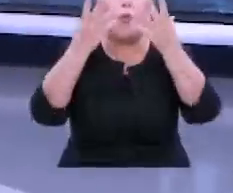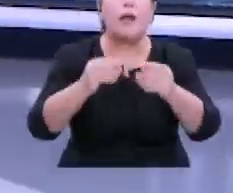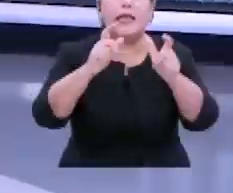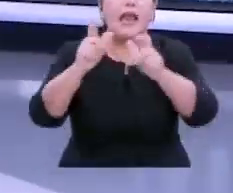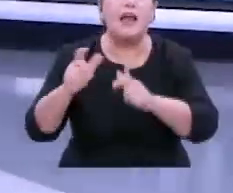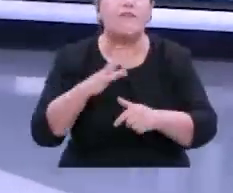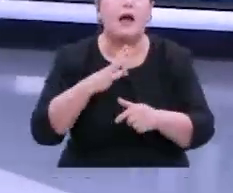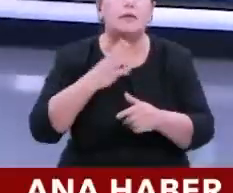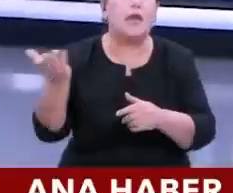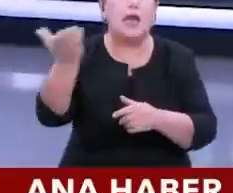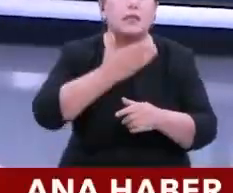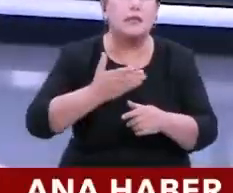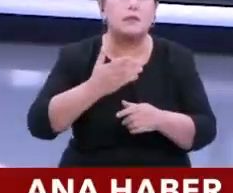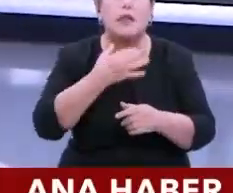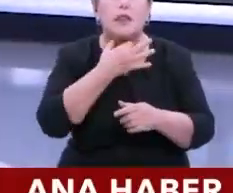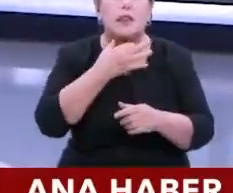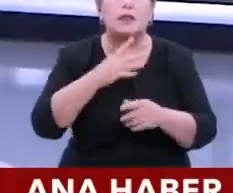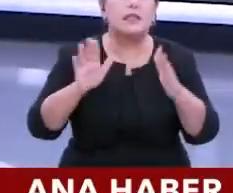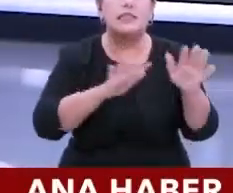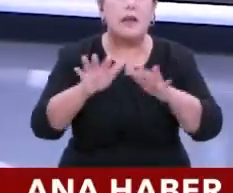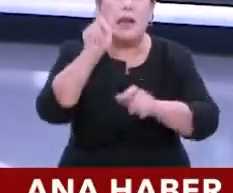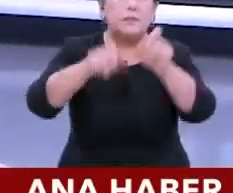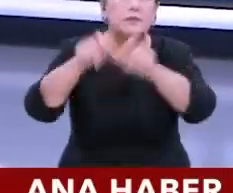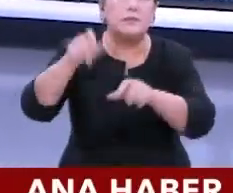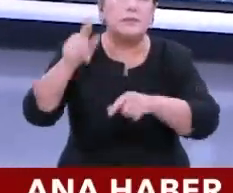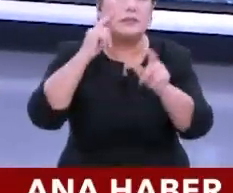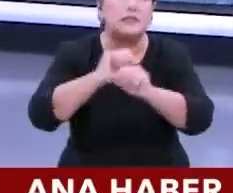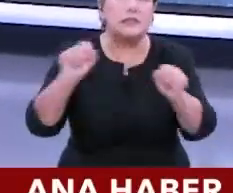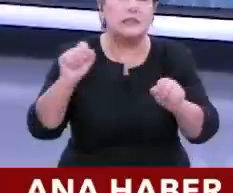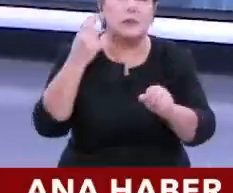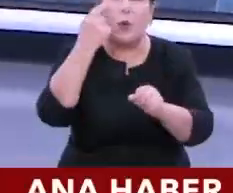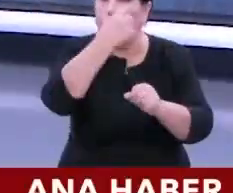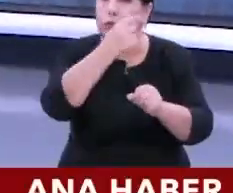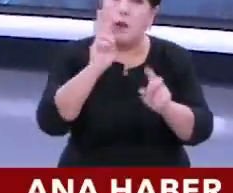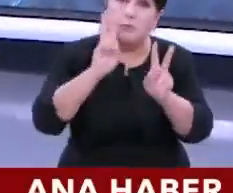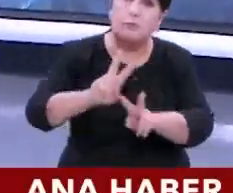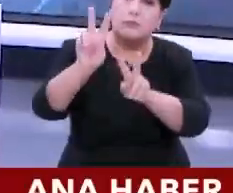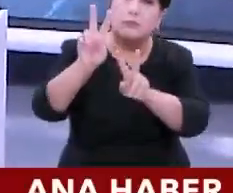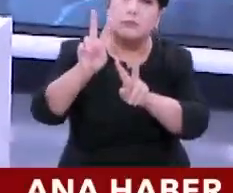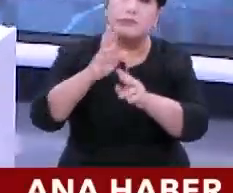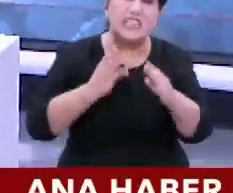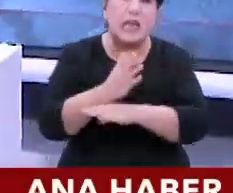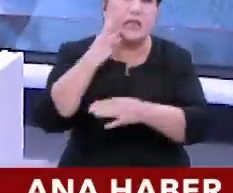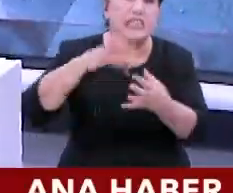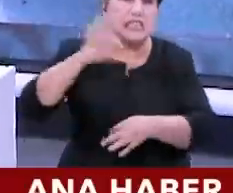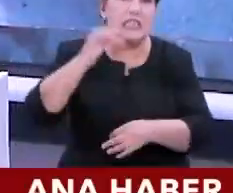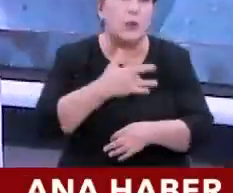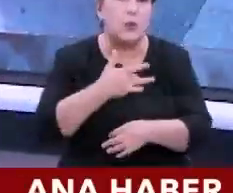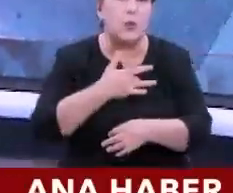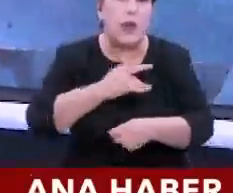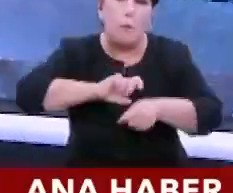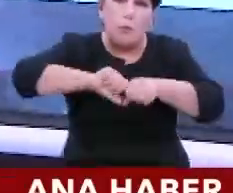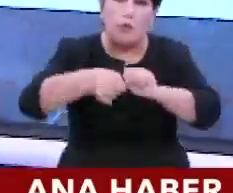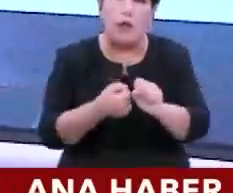Değerli seyirciler, depremzedelerin mağduriyetini gözler önüne seren, gerçekten insanın da yüreğini